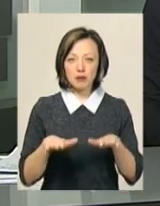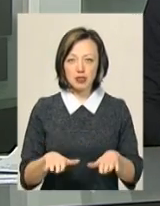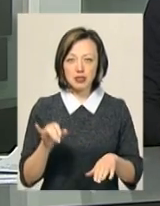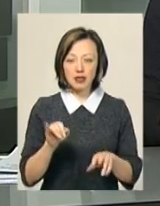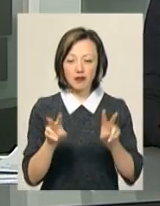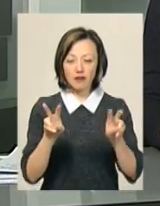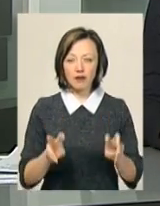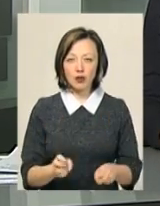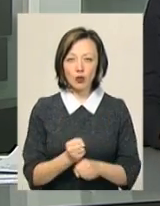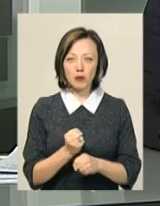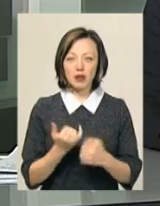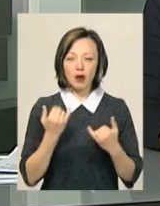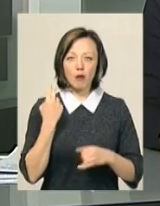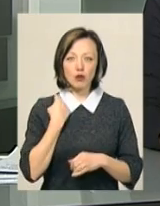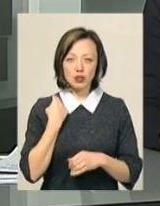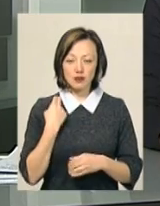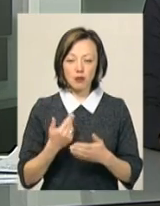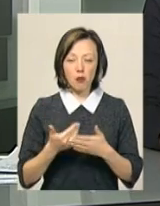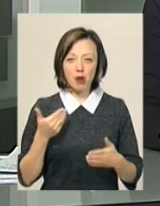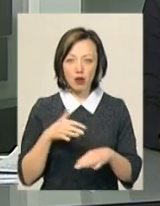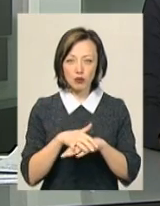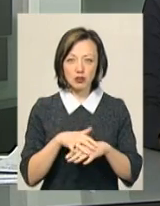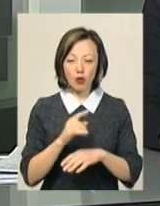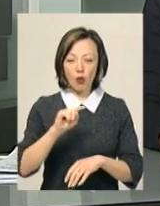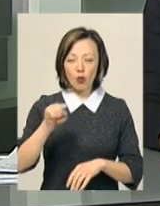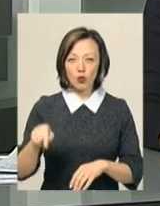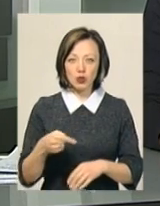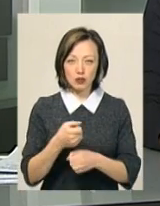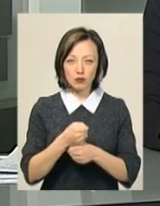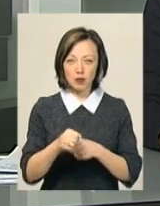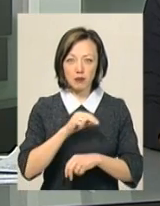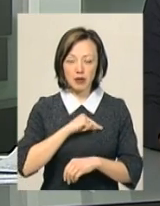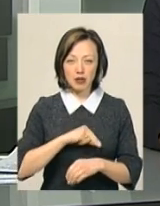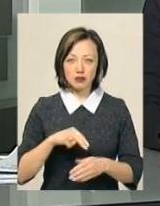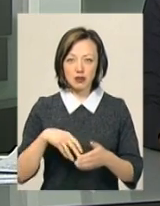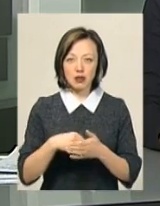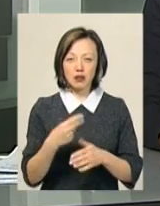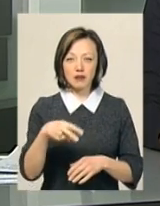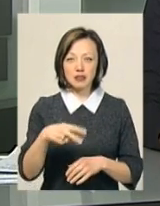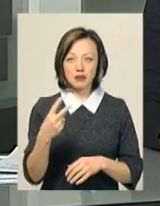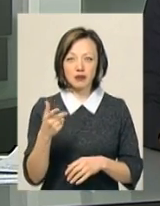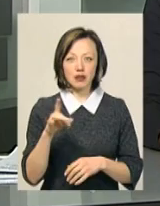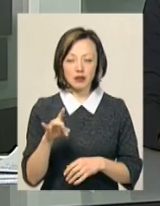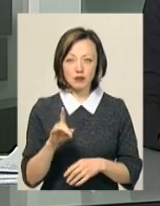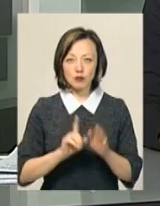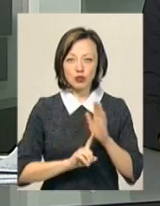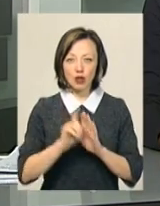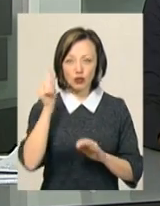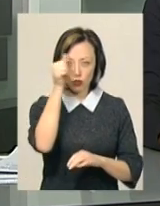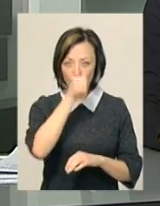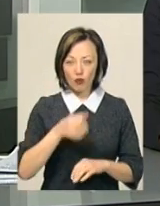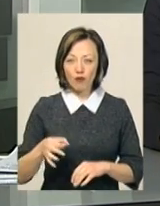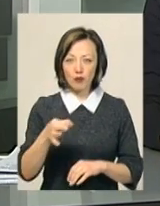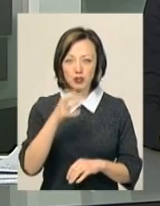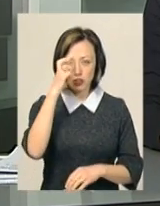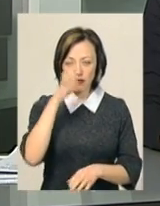видробі для боржників. За попередніми розрахунками, година суспільної праці коштуватиме 22 гривні. З початку року в області